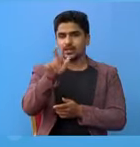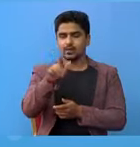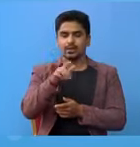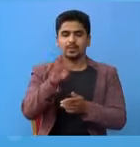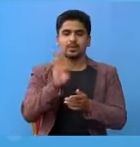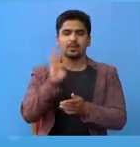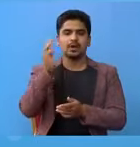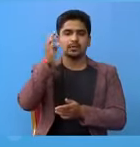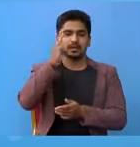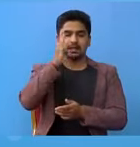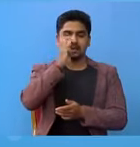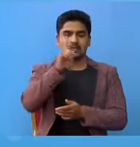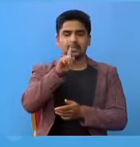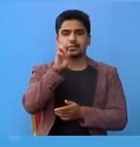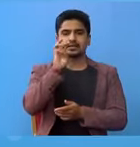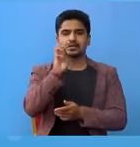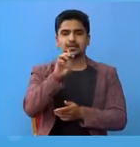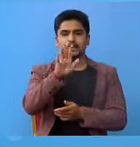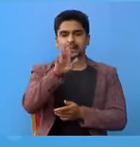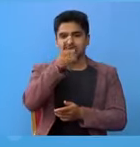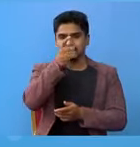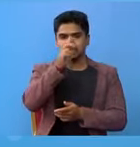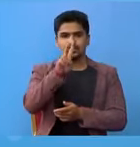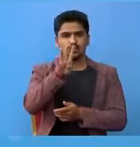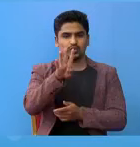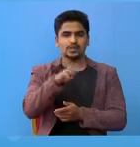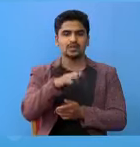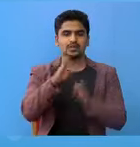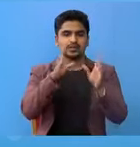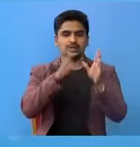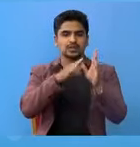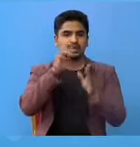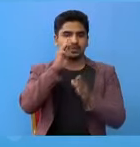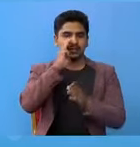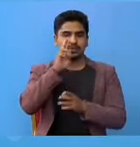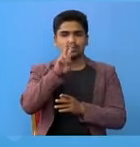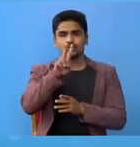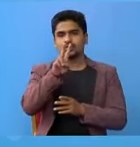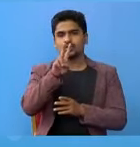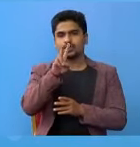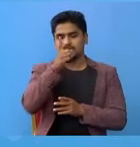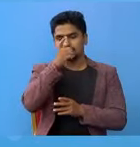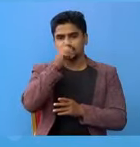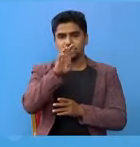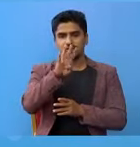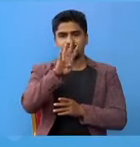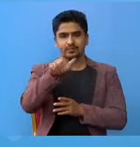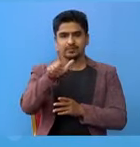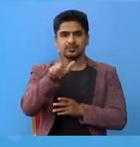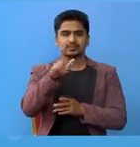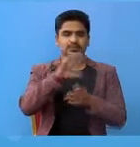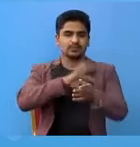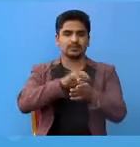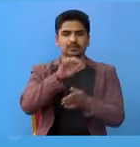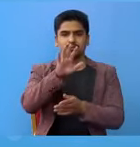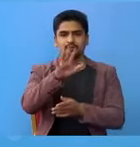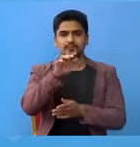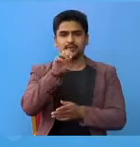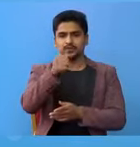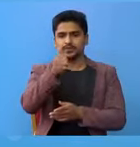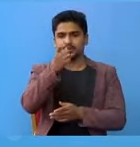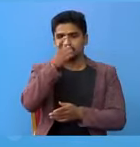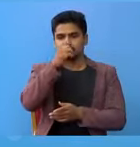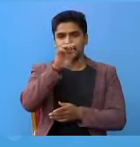भागमती प्रदेश मां 1,0524, गंडगी प्रदेश मां 2,46, प्रदेश 5 मां 6